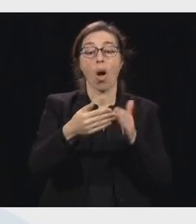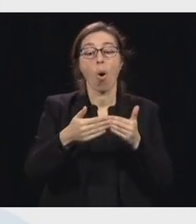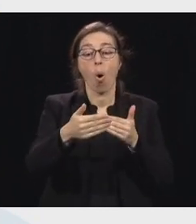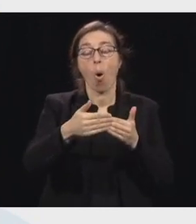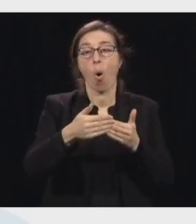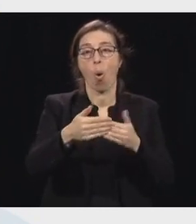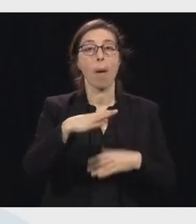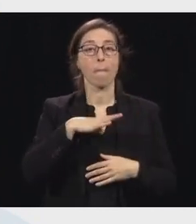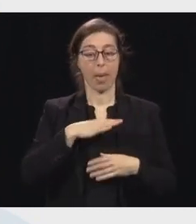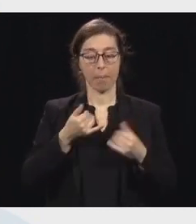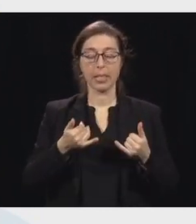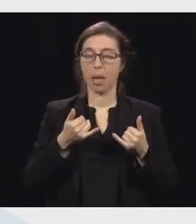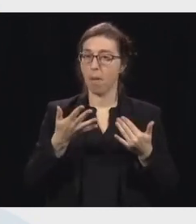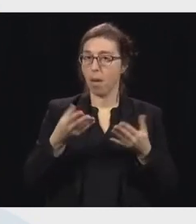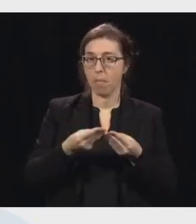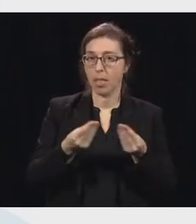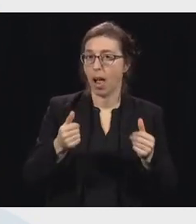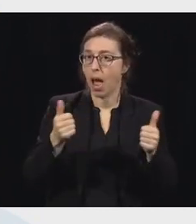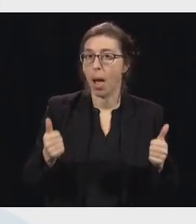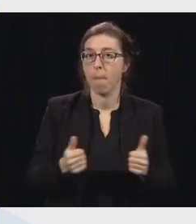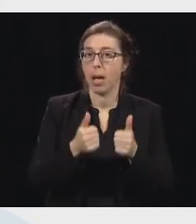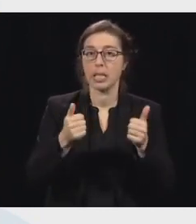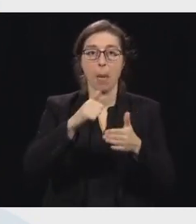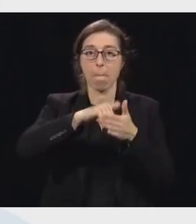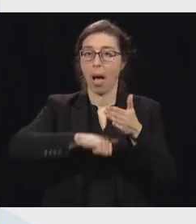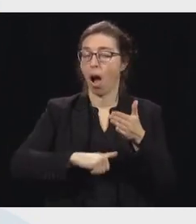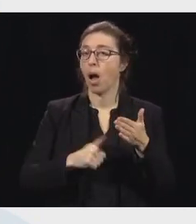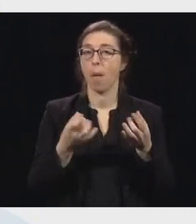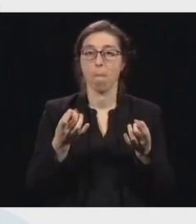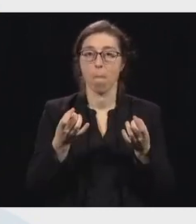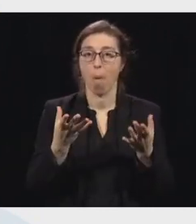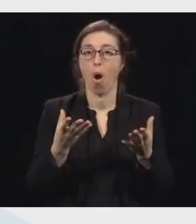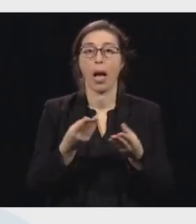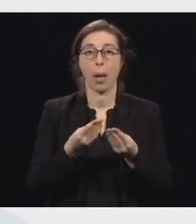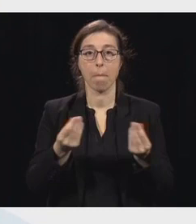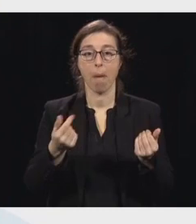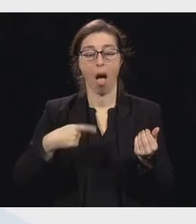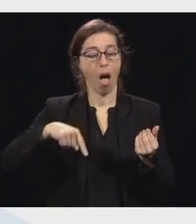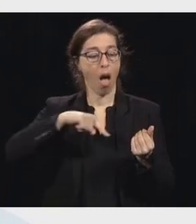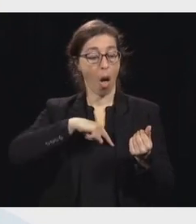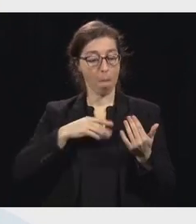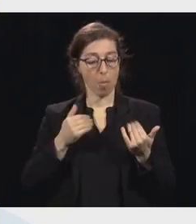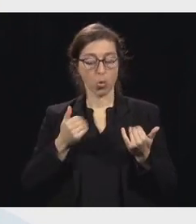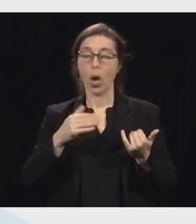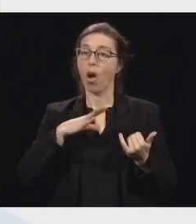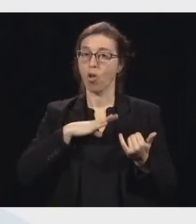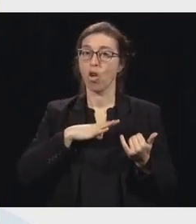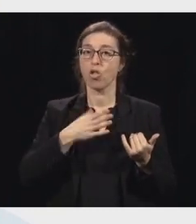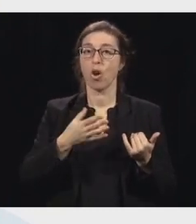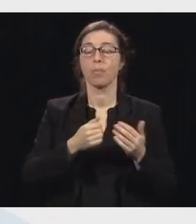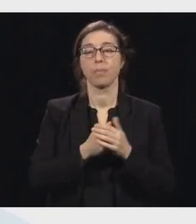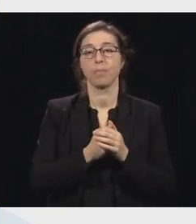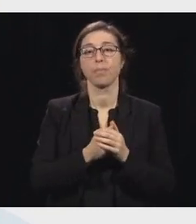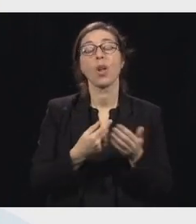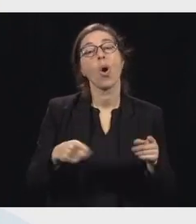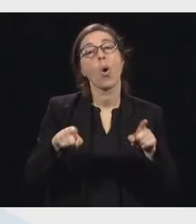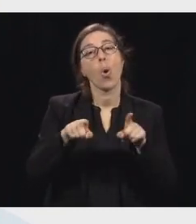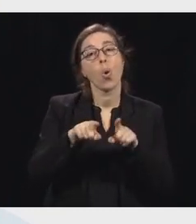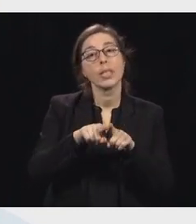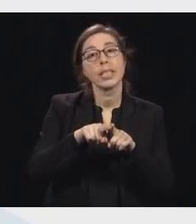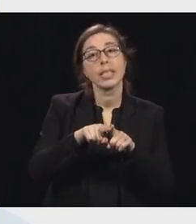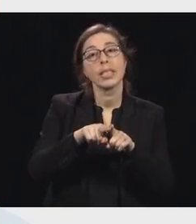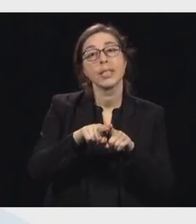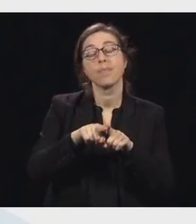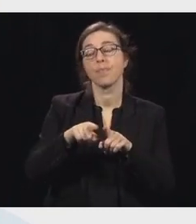semaines. Mais à court terme, on a tous les équipements qu'on a besoin. Ce que les gens aussi de la santé